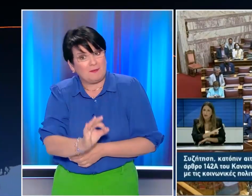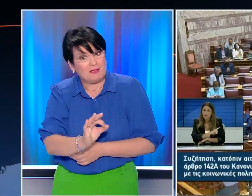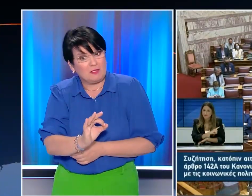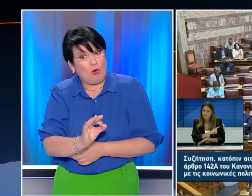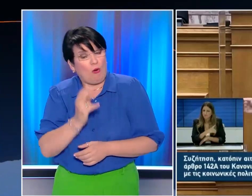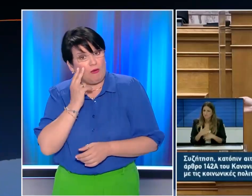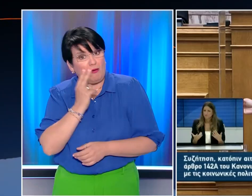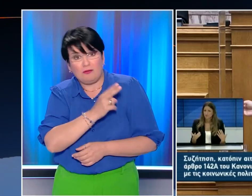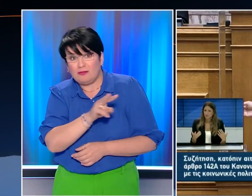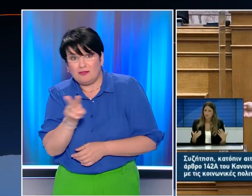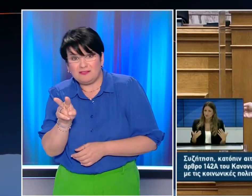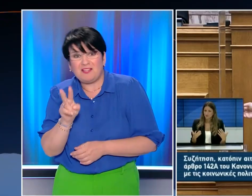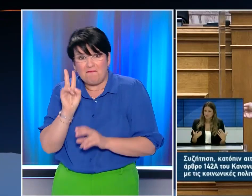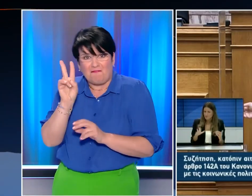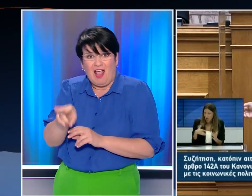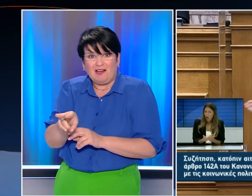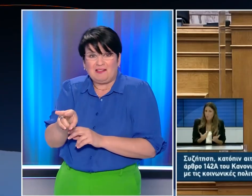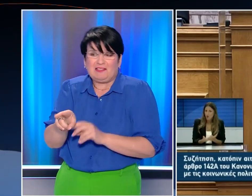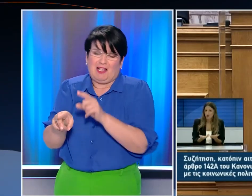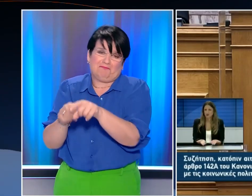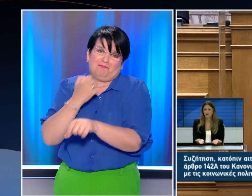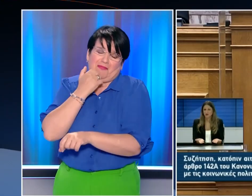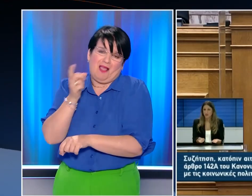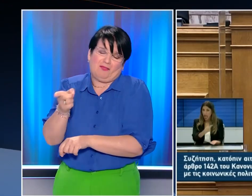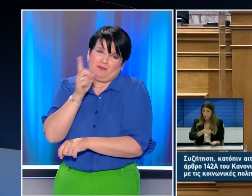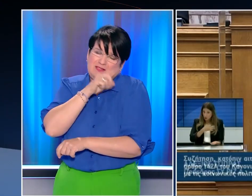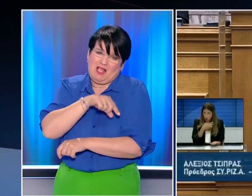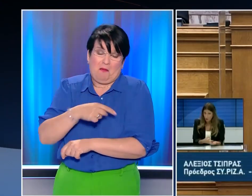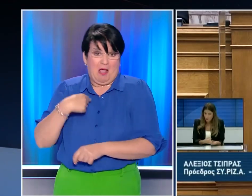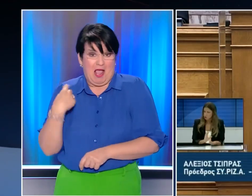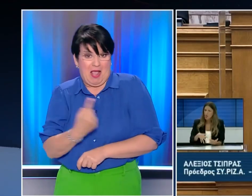πραγματικότητα που σας διαψεύει Δεν είμαστε εμείς